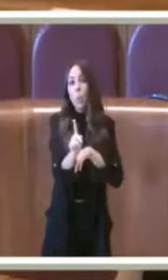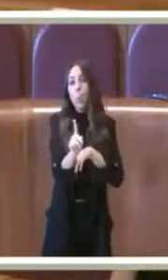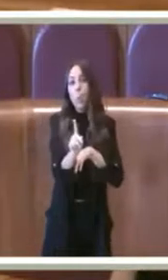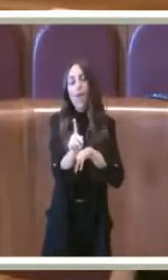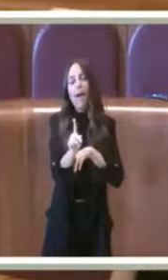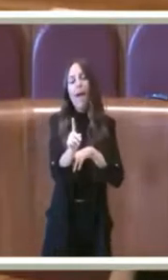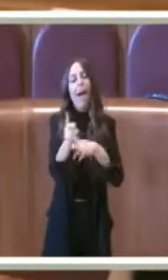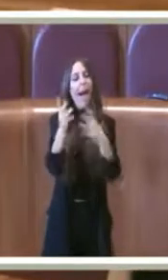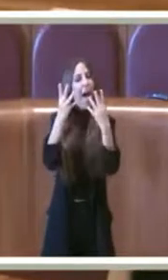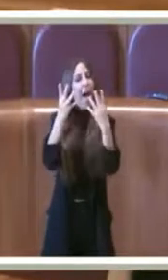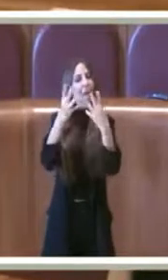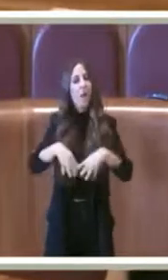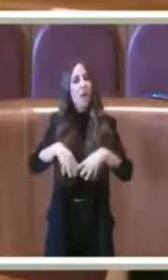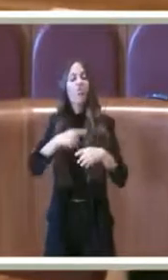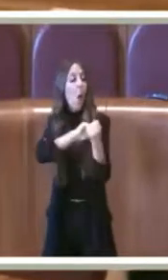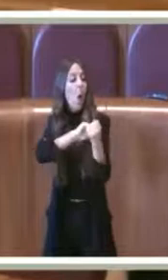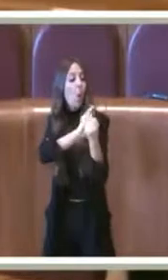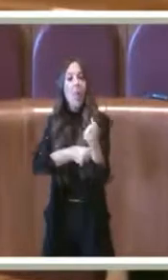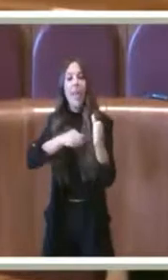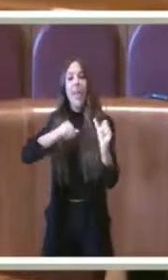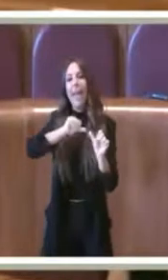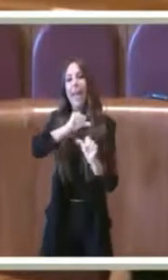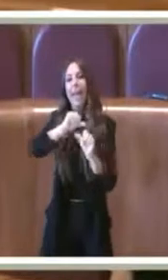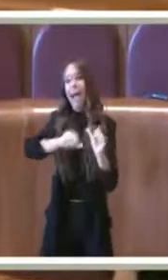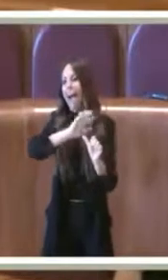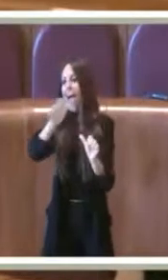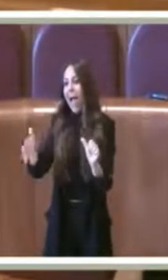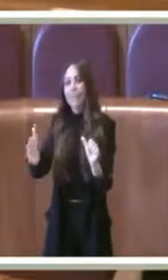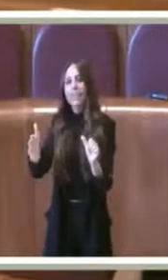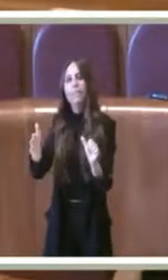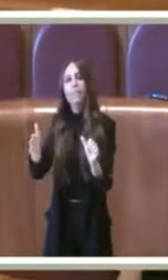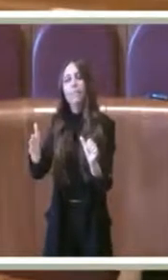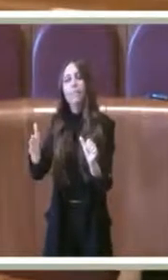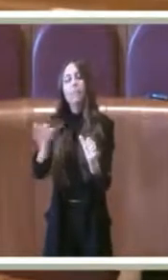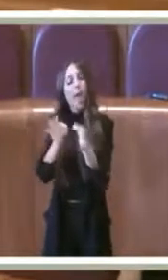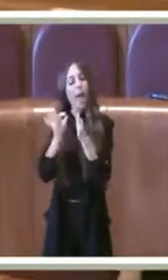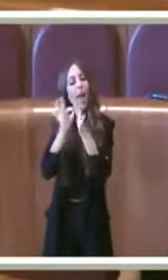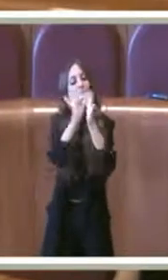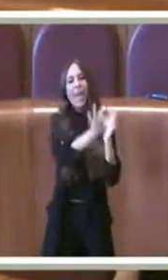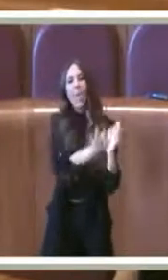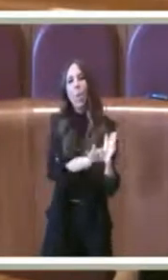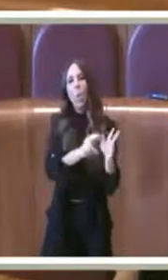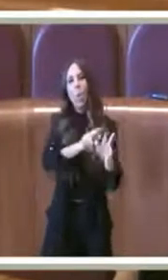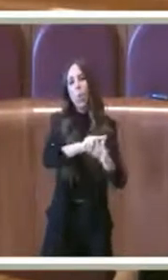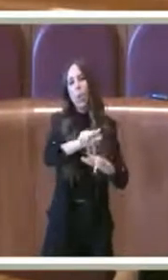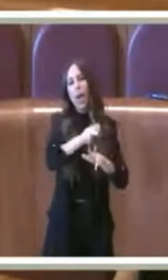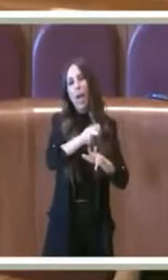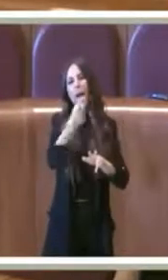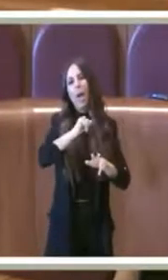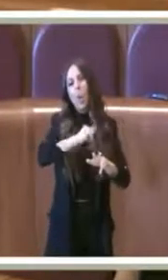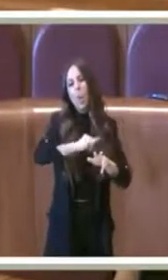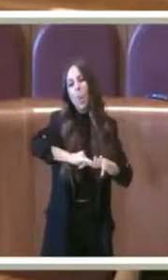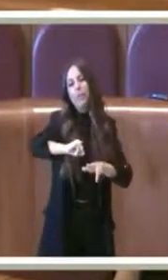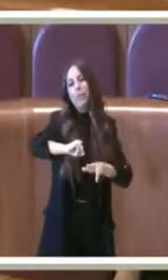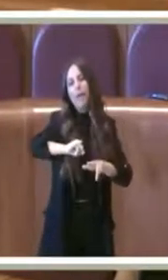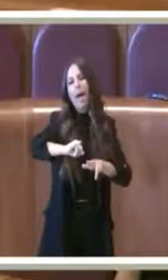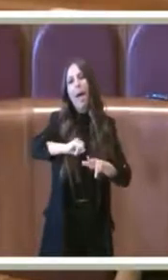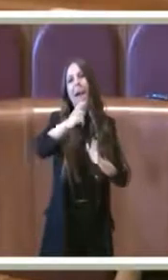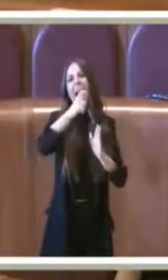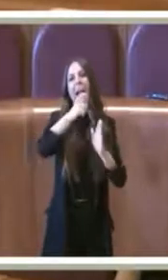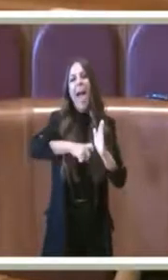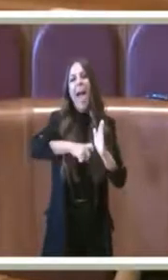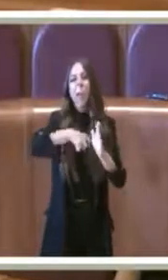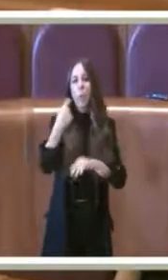abbiamo i poteri sostitutivi che i regolamenti comunali, il regolamento anche l'ultimo sul canone unico,